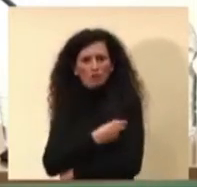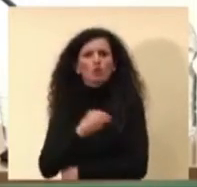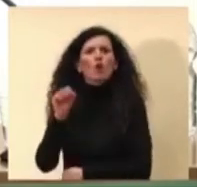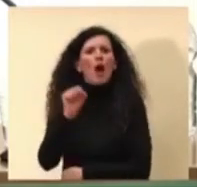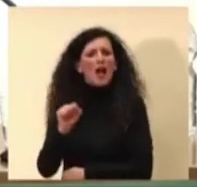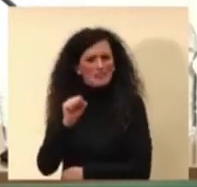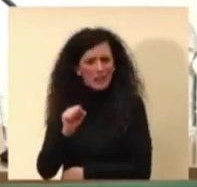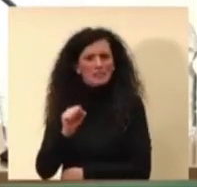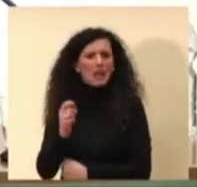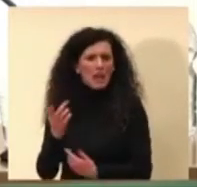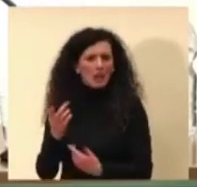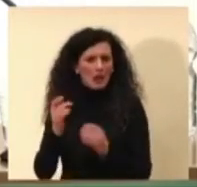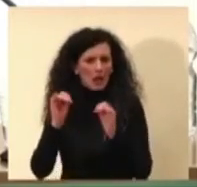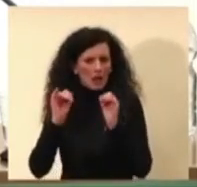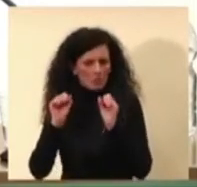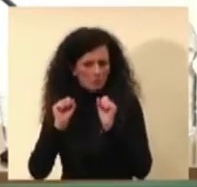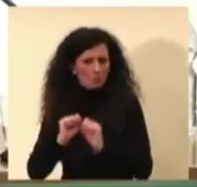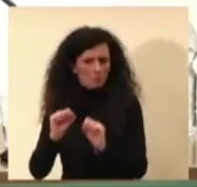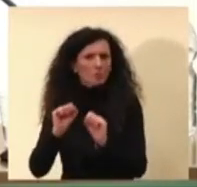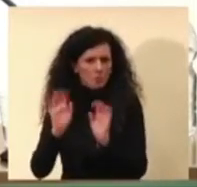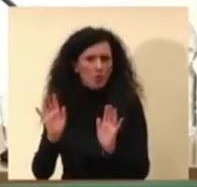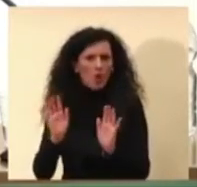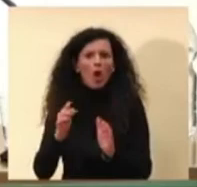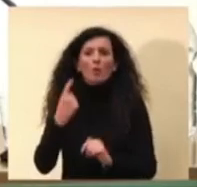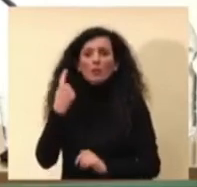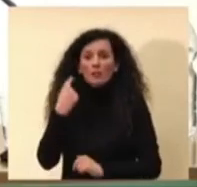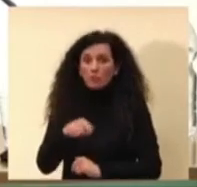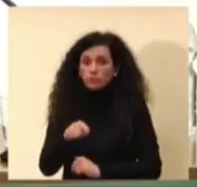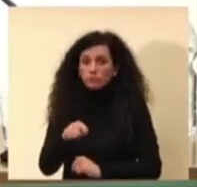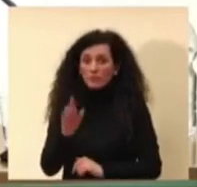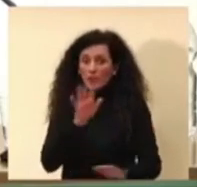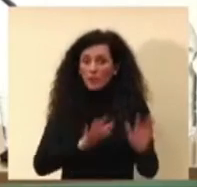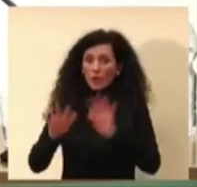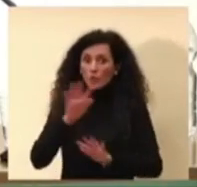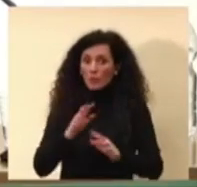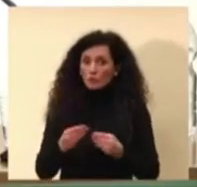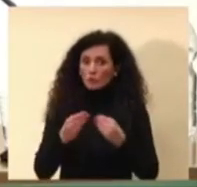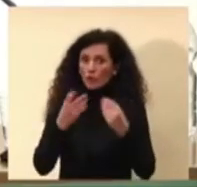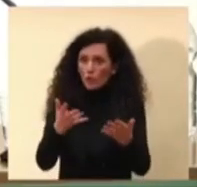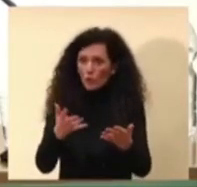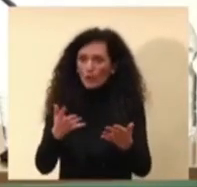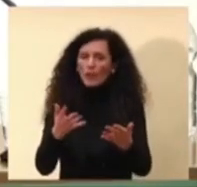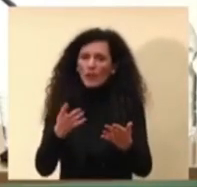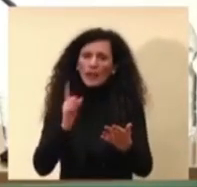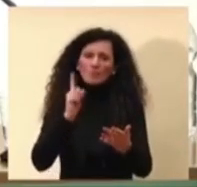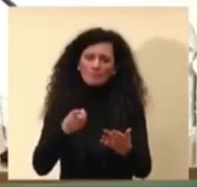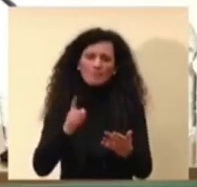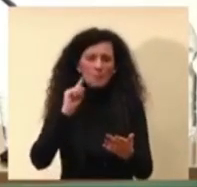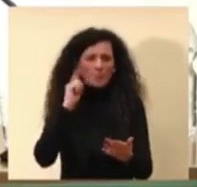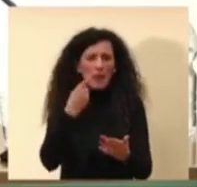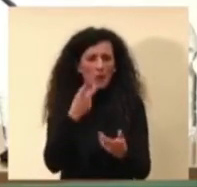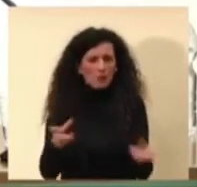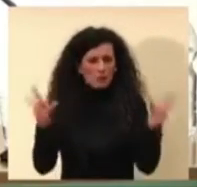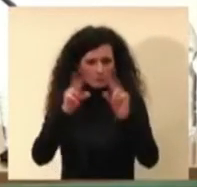questo credo che debba essere chiaramente e fermamente ribadito.